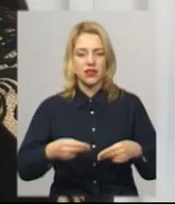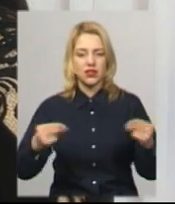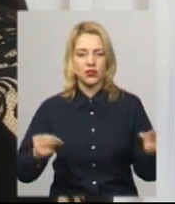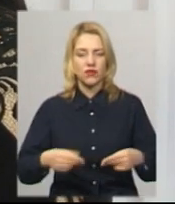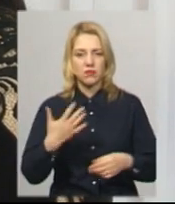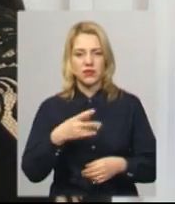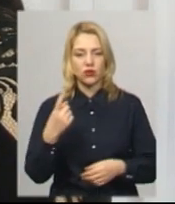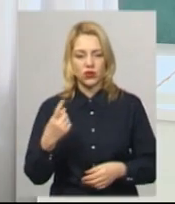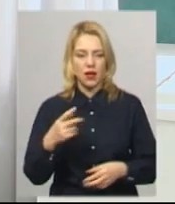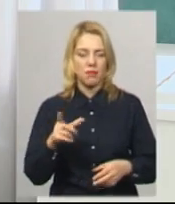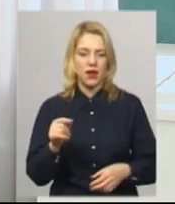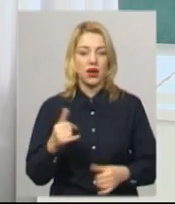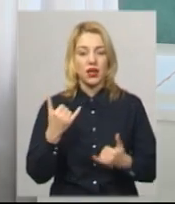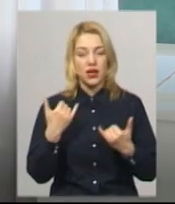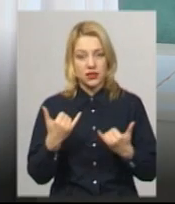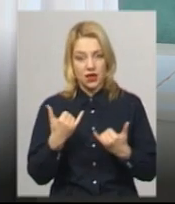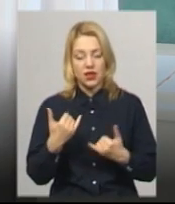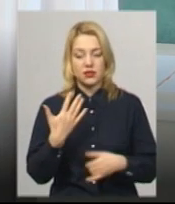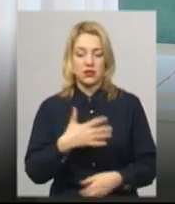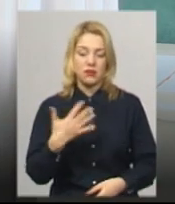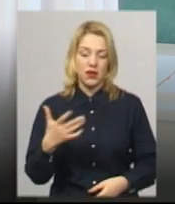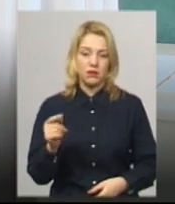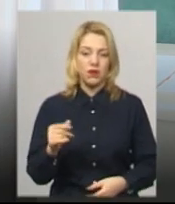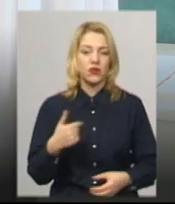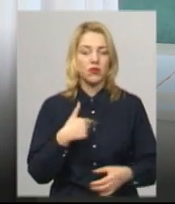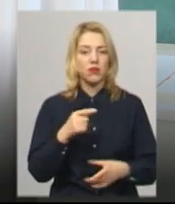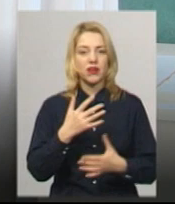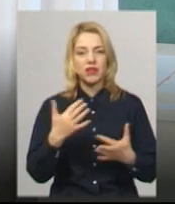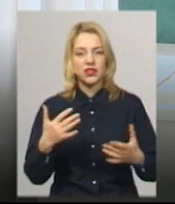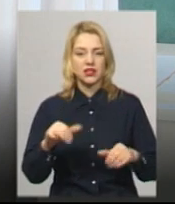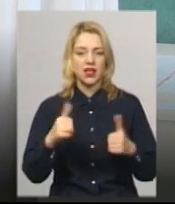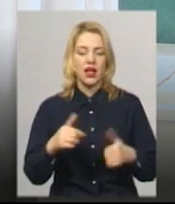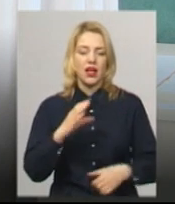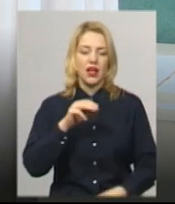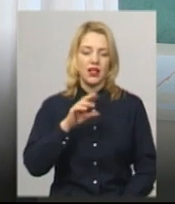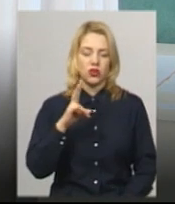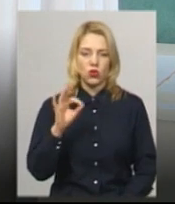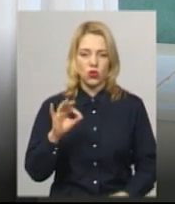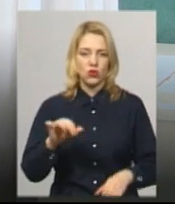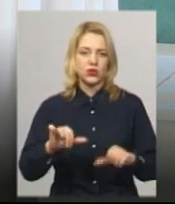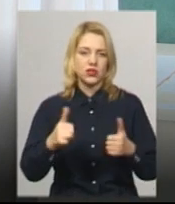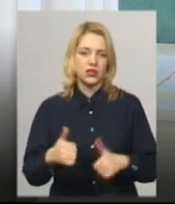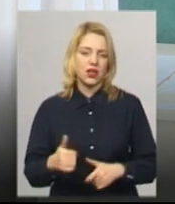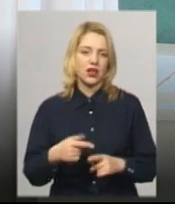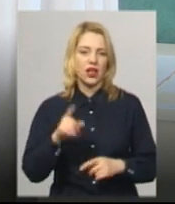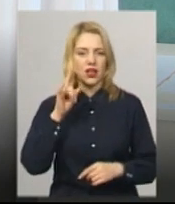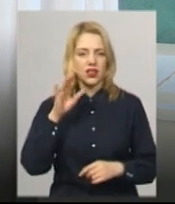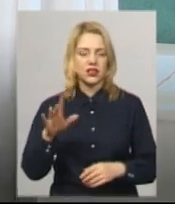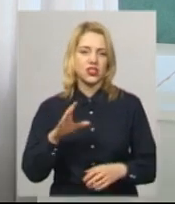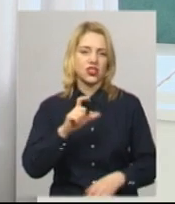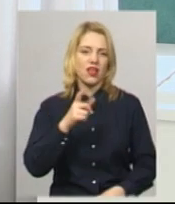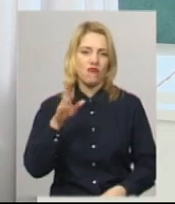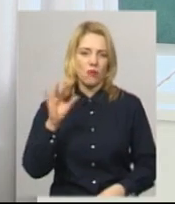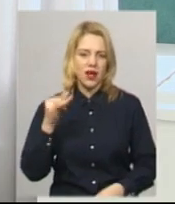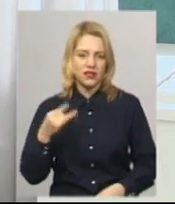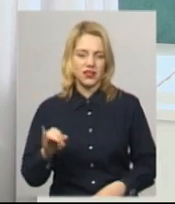багато, 55 пар. Пари, які в різних стилістиках у нас одружувалися, це і етностиль, це і класичний, і європейський